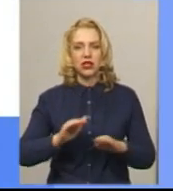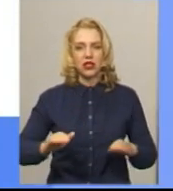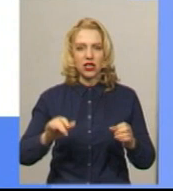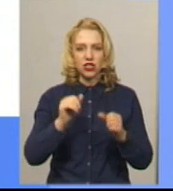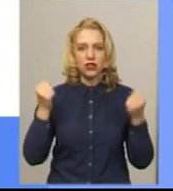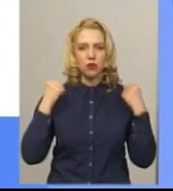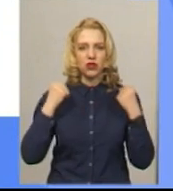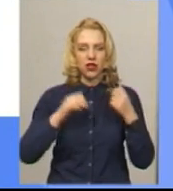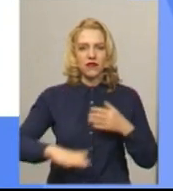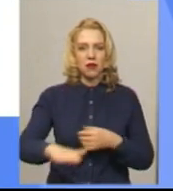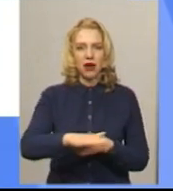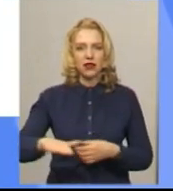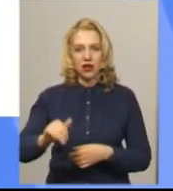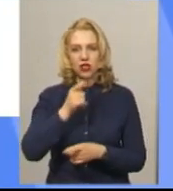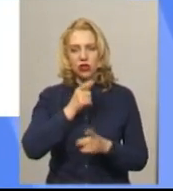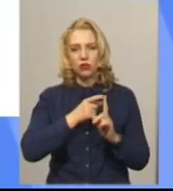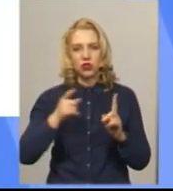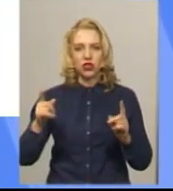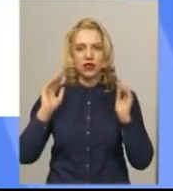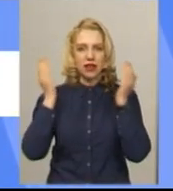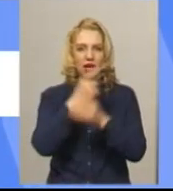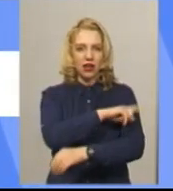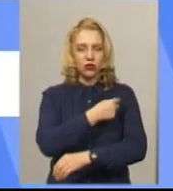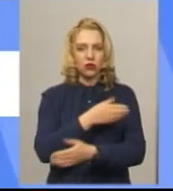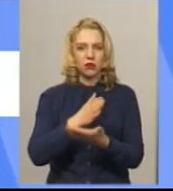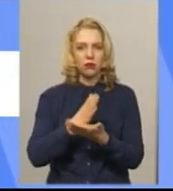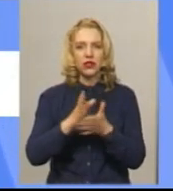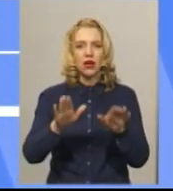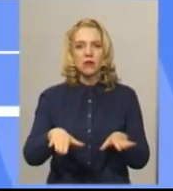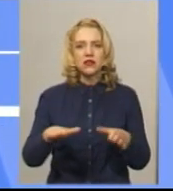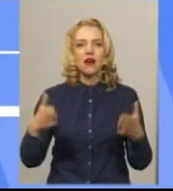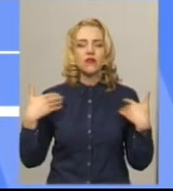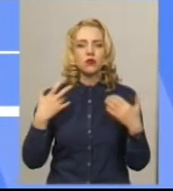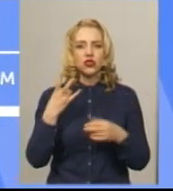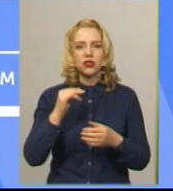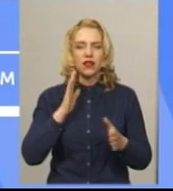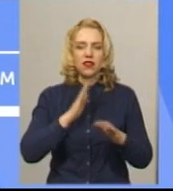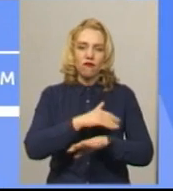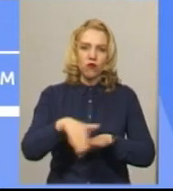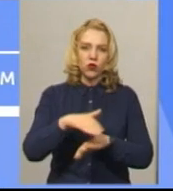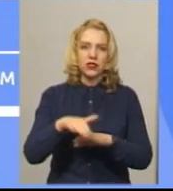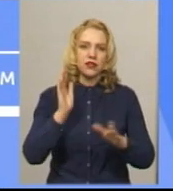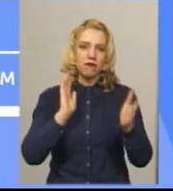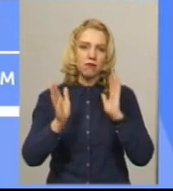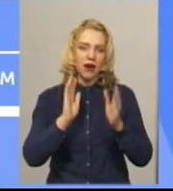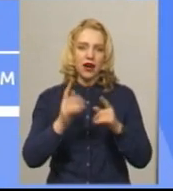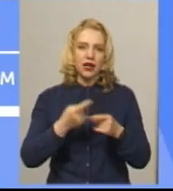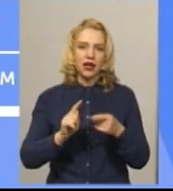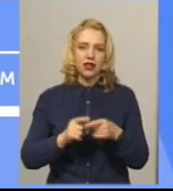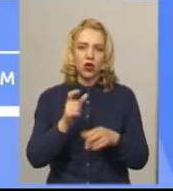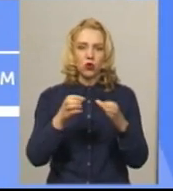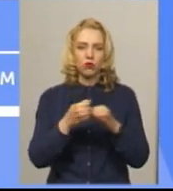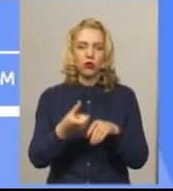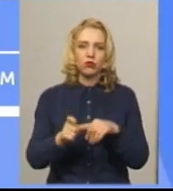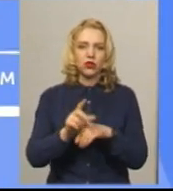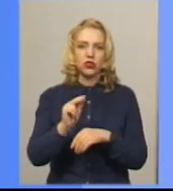спортивні майданчики на час карантину, перебувати у місцях відпочинку, на вулицях, в парках, скверах міста групою більше двох